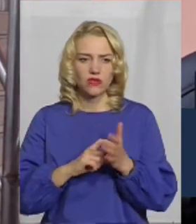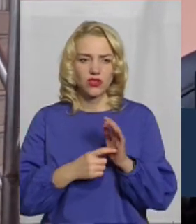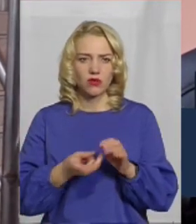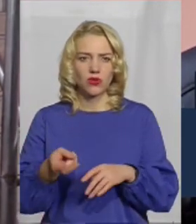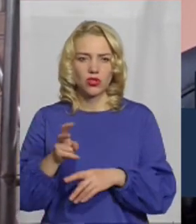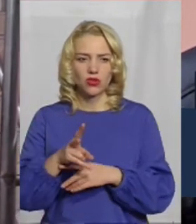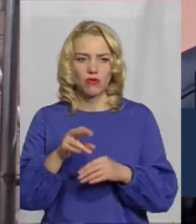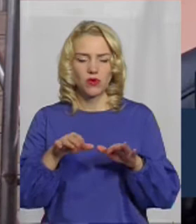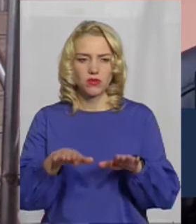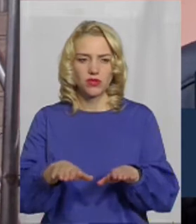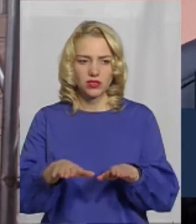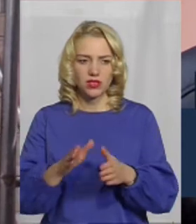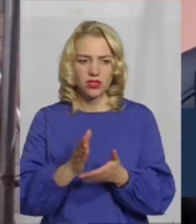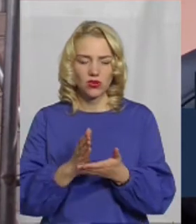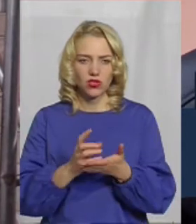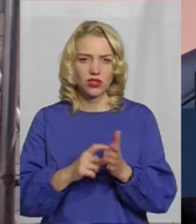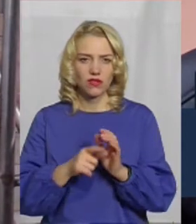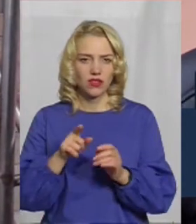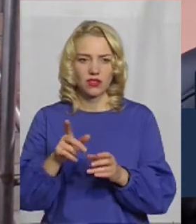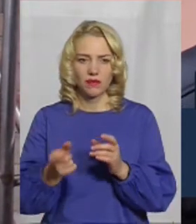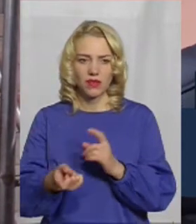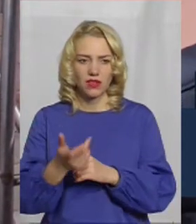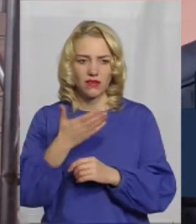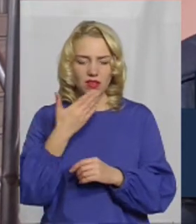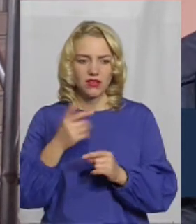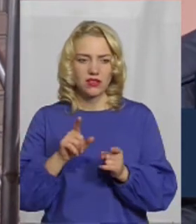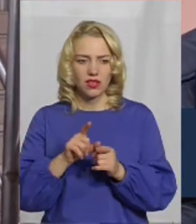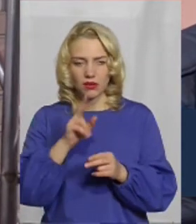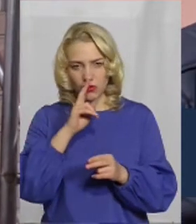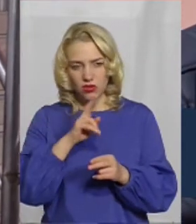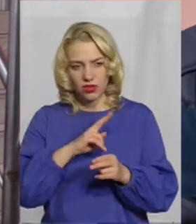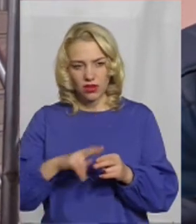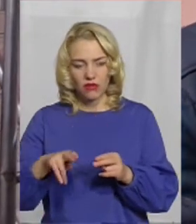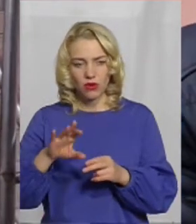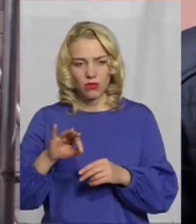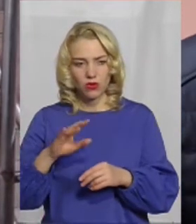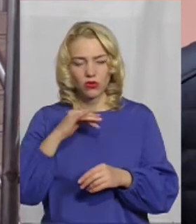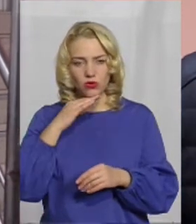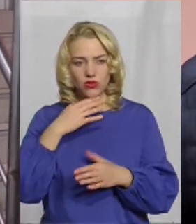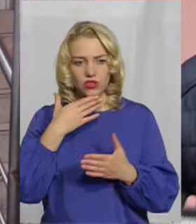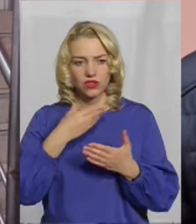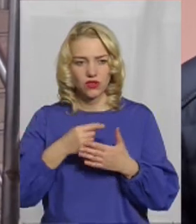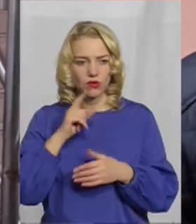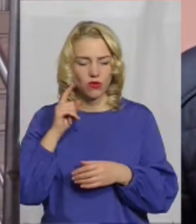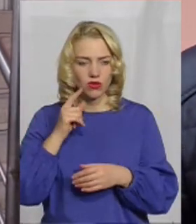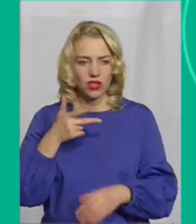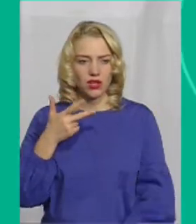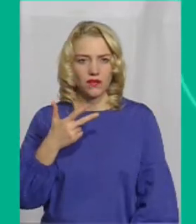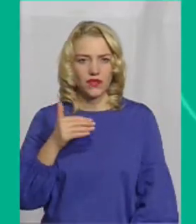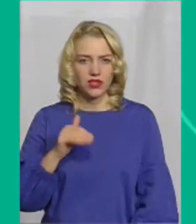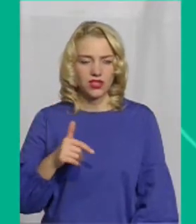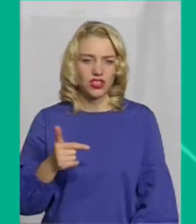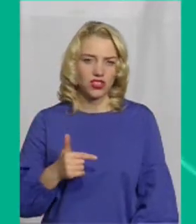знаходження квартир, їй там не виявилося. Отак, потеряв по дурості своїй молодій 3 тисячі гривень.